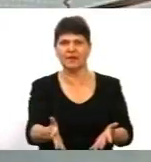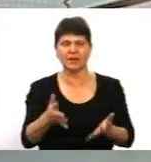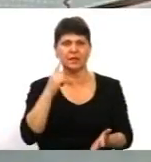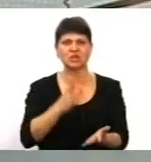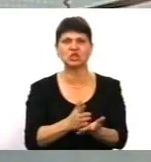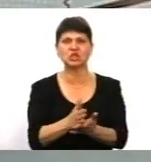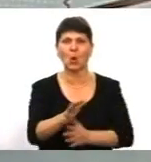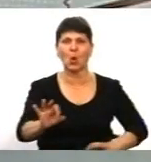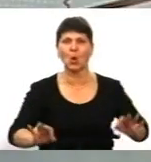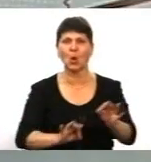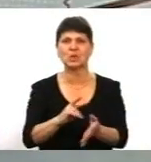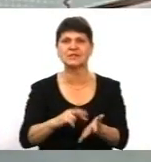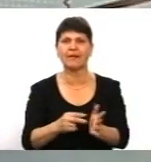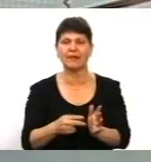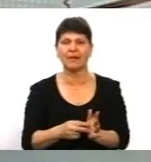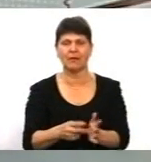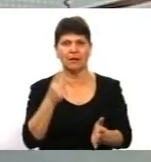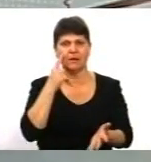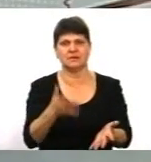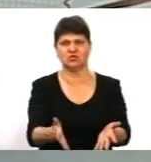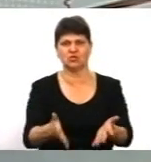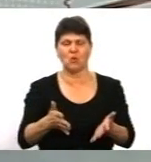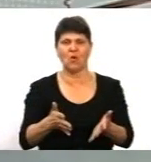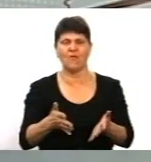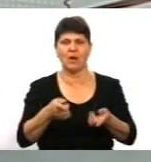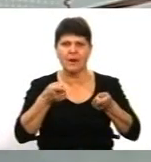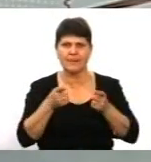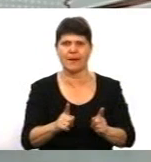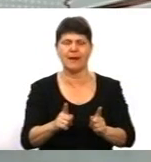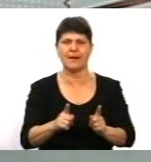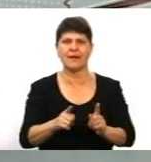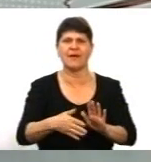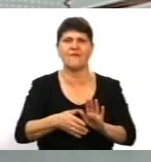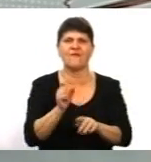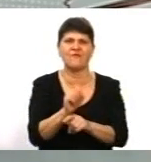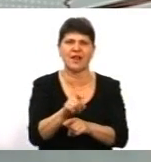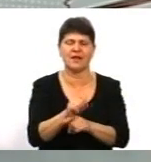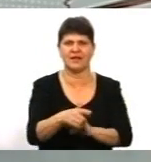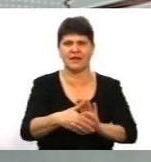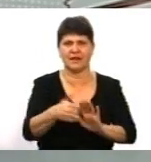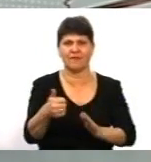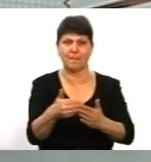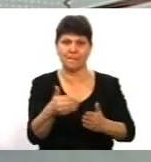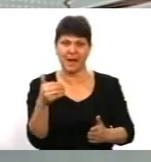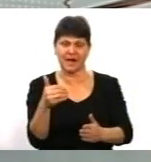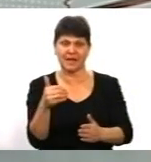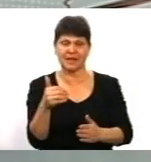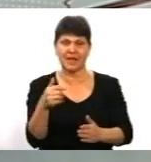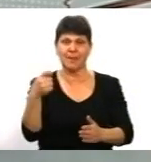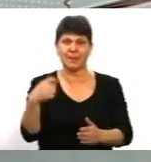чіткого розуміння реальних викликів, які стоять перед президентом під час його